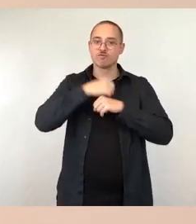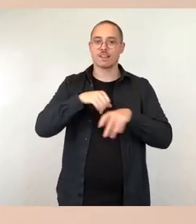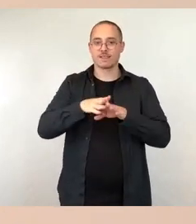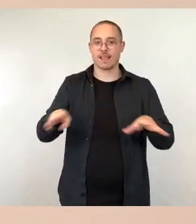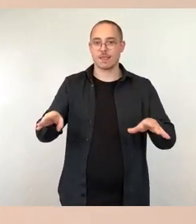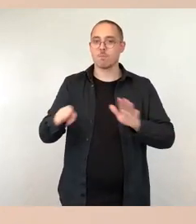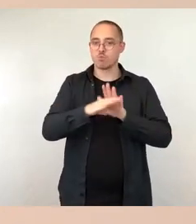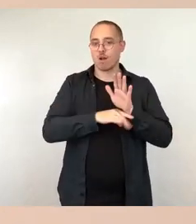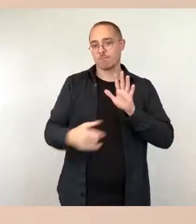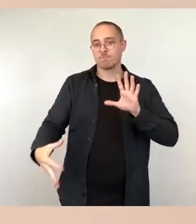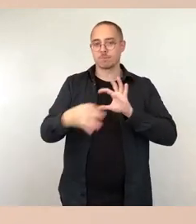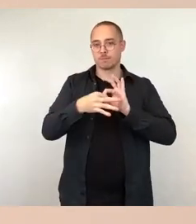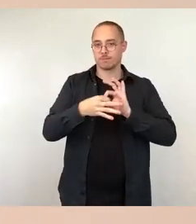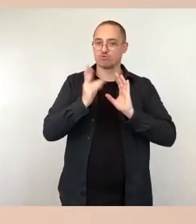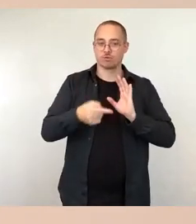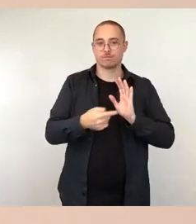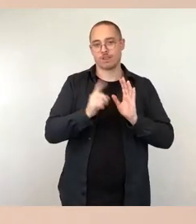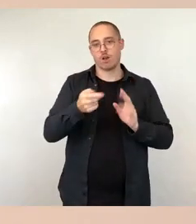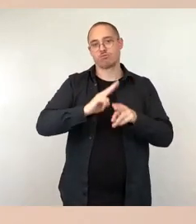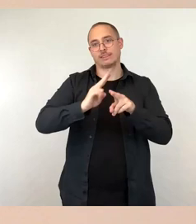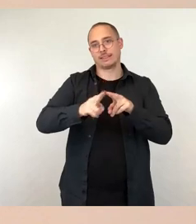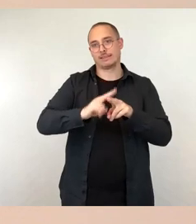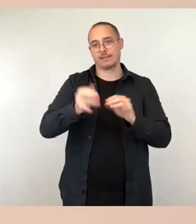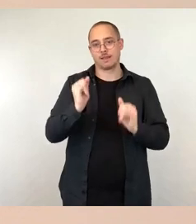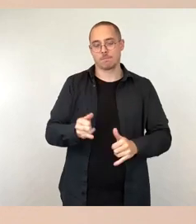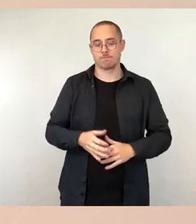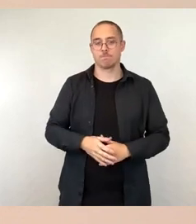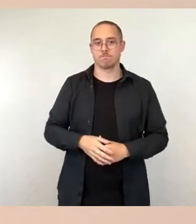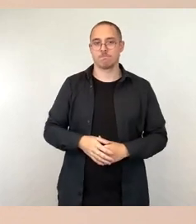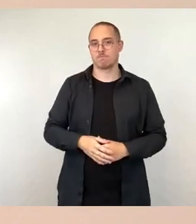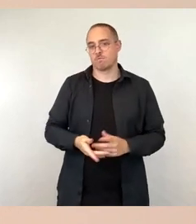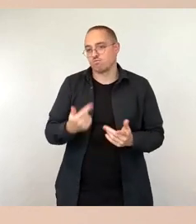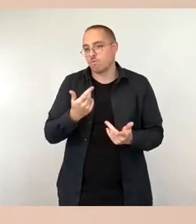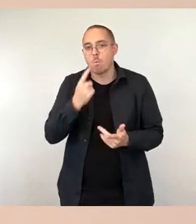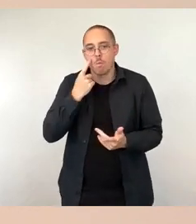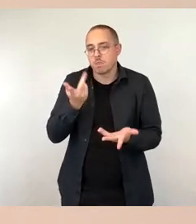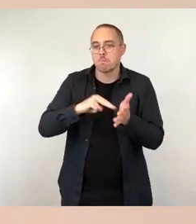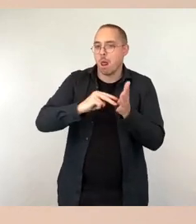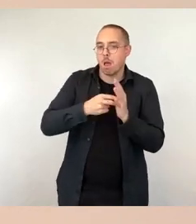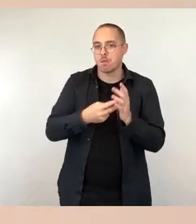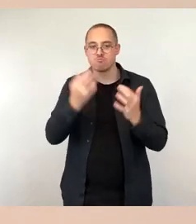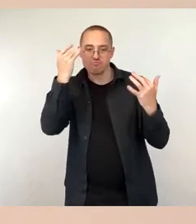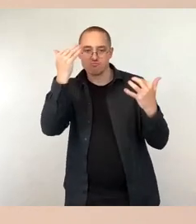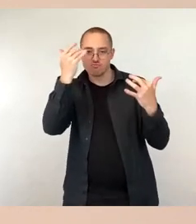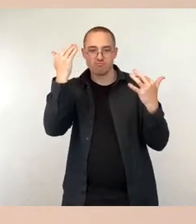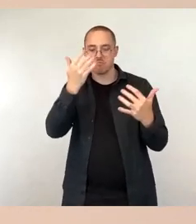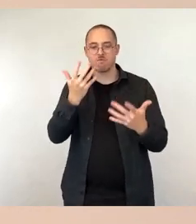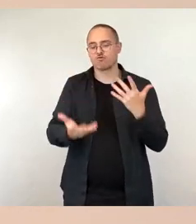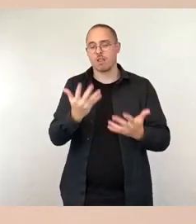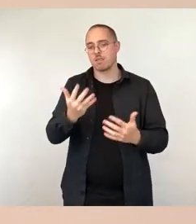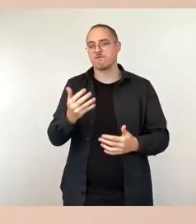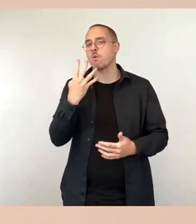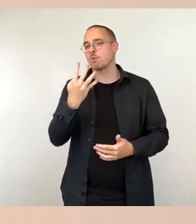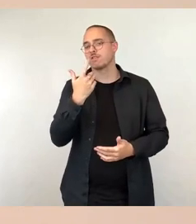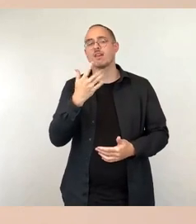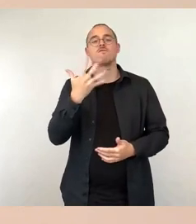gemäß des Stadtratsbeschlusses auch saniert und da laufen die planerischen Arbeiten Richtung 20, 25, 26. Danke.